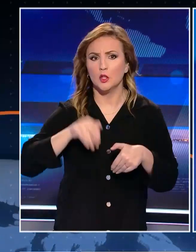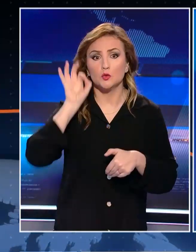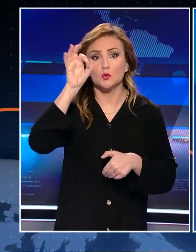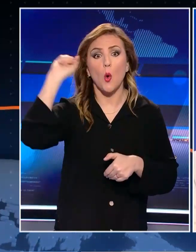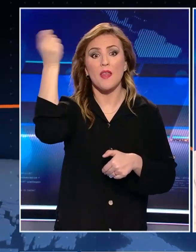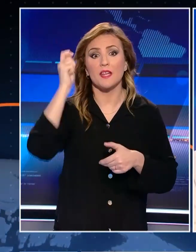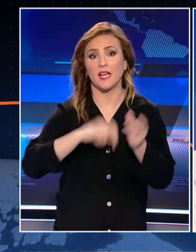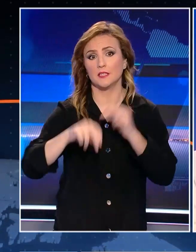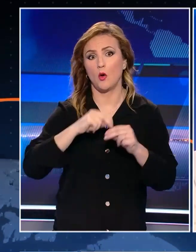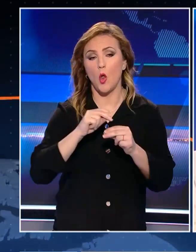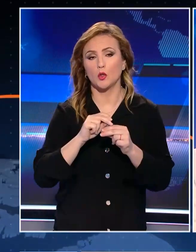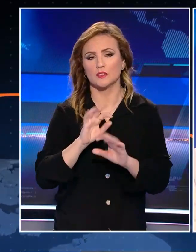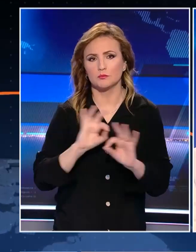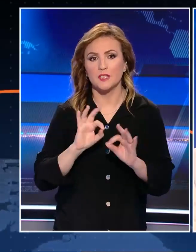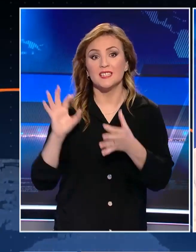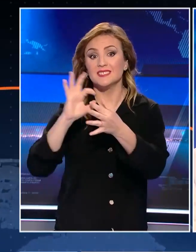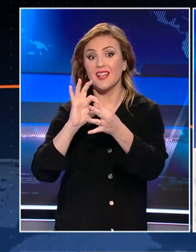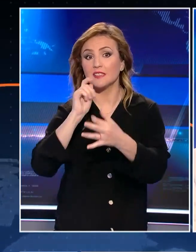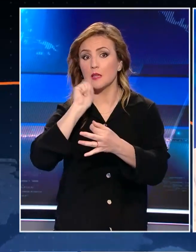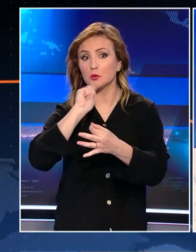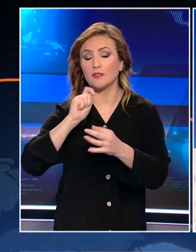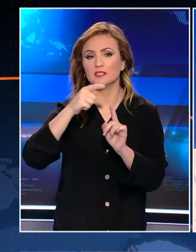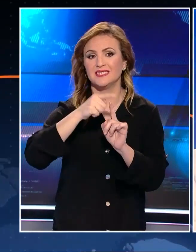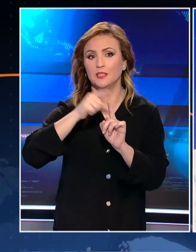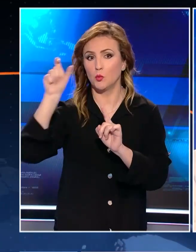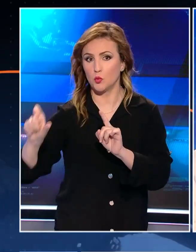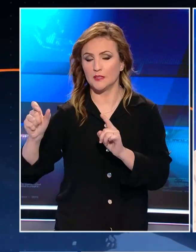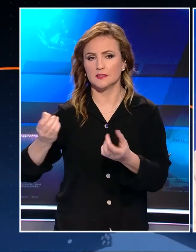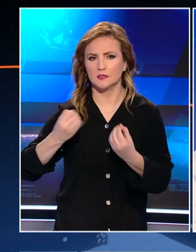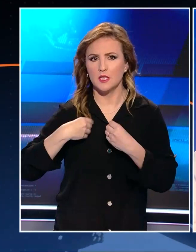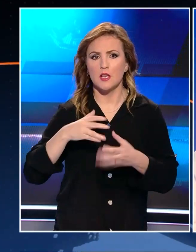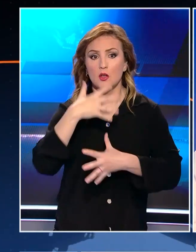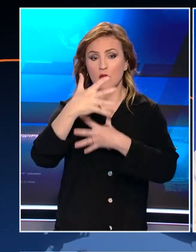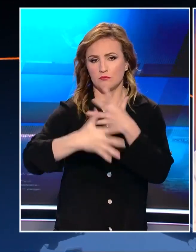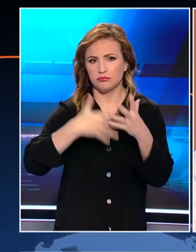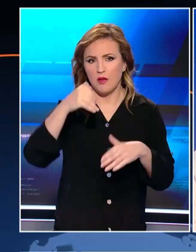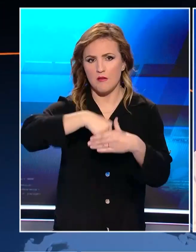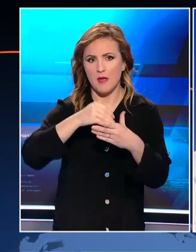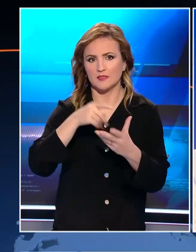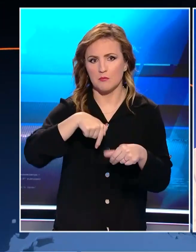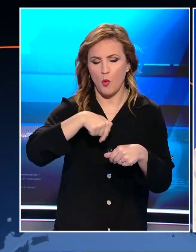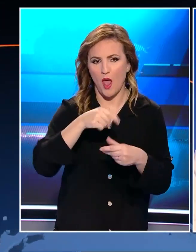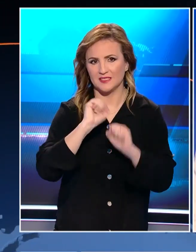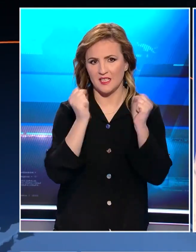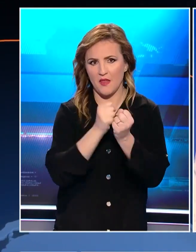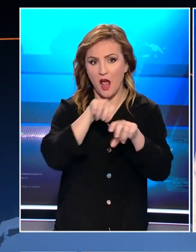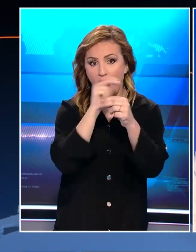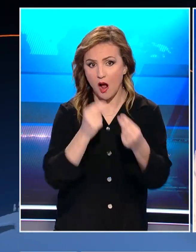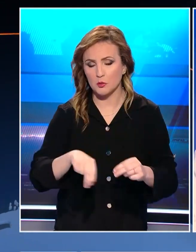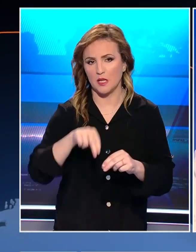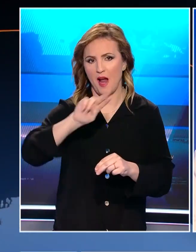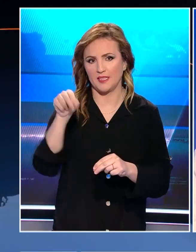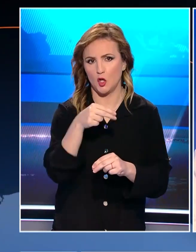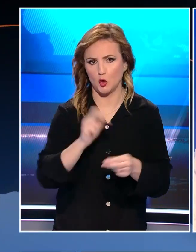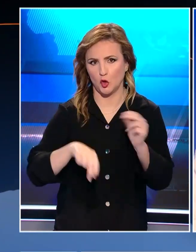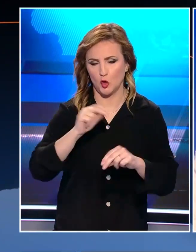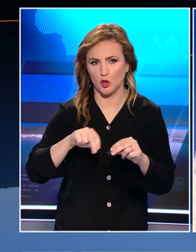Συνδεόμαστε με τον Χρήστο Τσιγουρή. Χρήστο, μέσα σε μια θυελόδη συνεδρίαση φτάσαμε σε αυτό το αποτέλεσμα. Οι εδρεαργασίες όμως